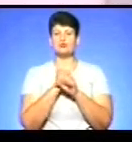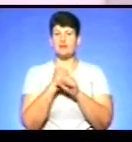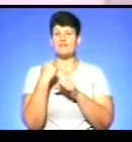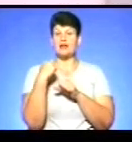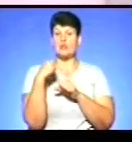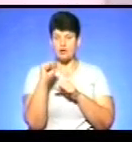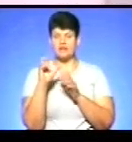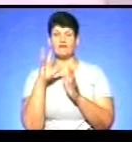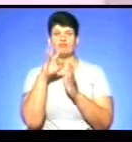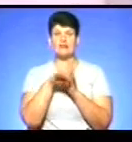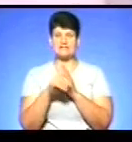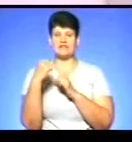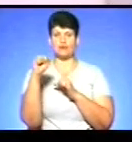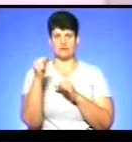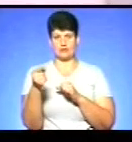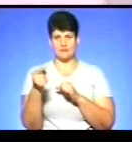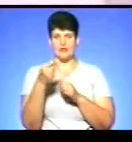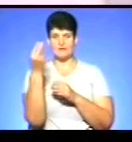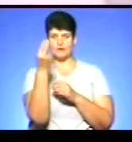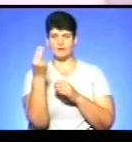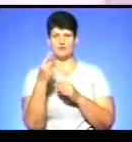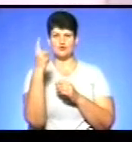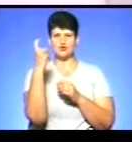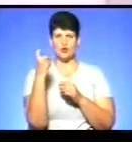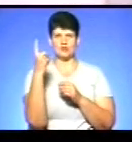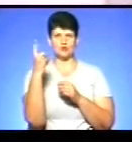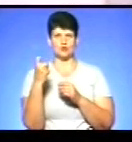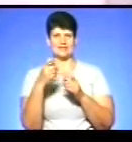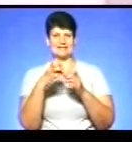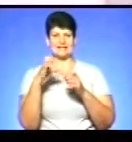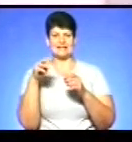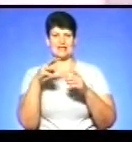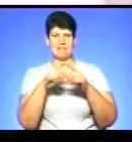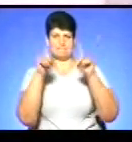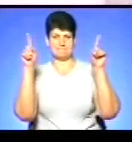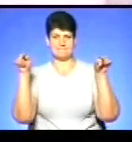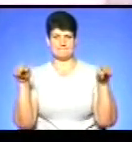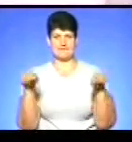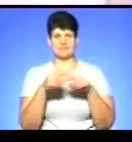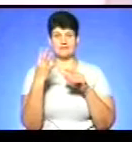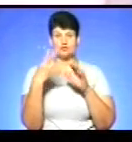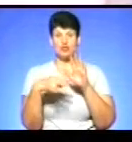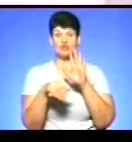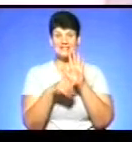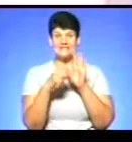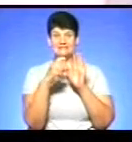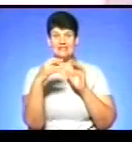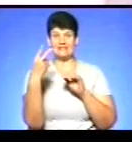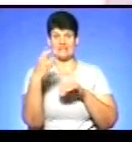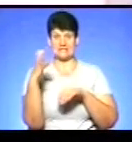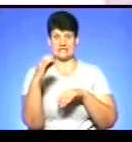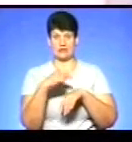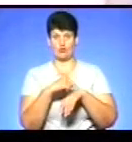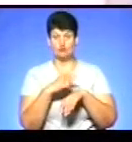рекордів Тернополя. Він написав картину розміром 100 на 100 сантиметрів у стилі авангарду за 46 хвилин і 20 секунд. Це